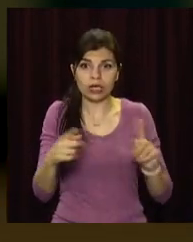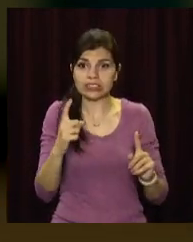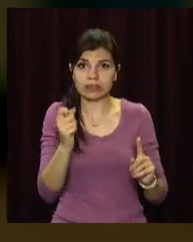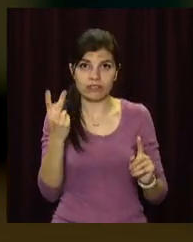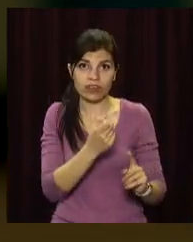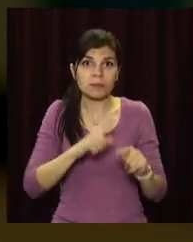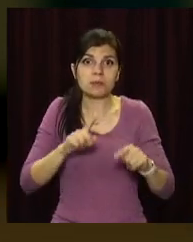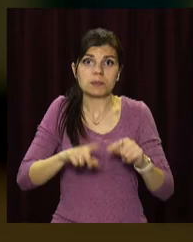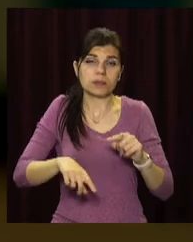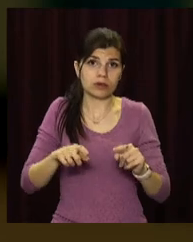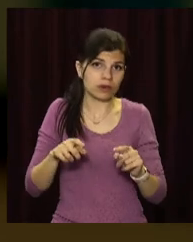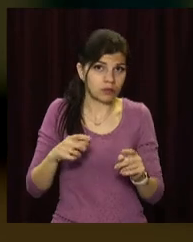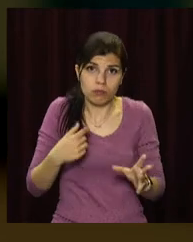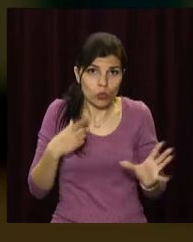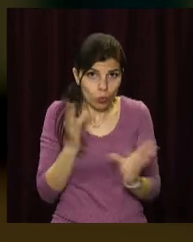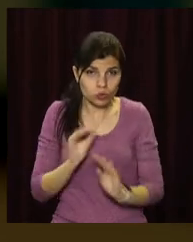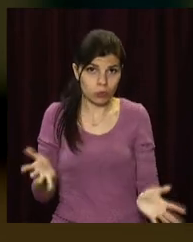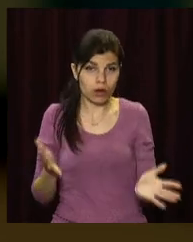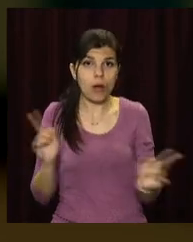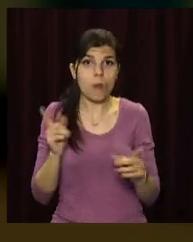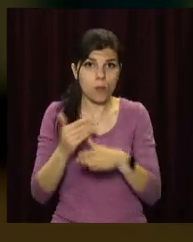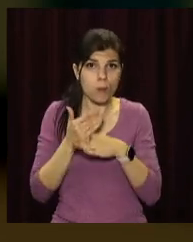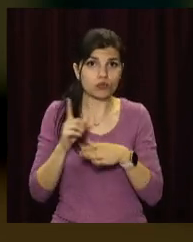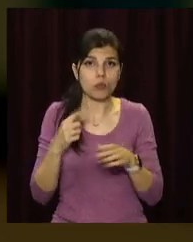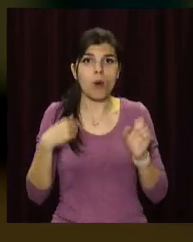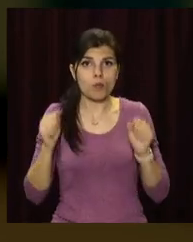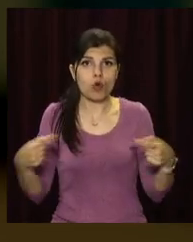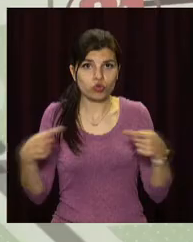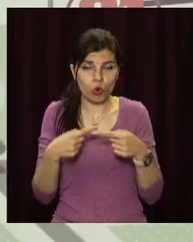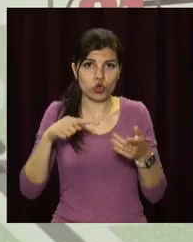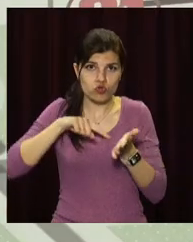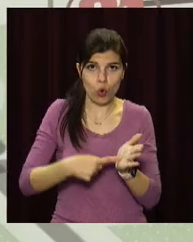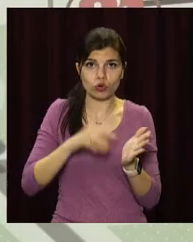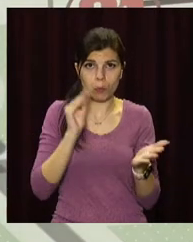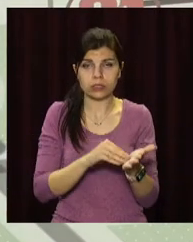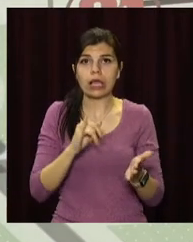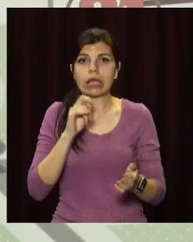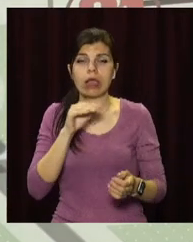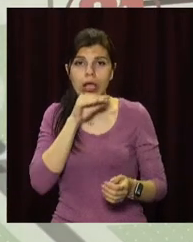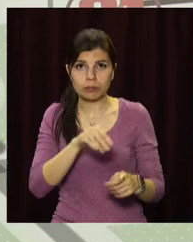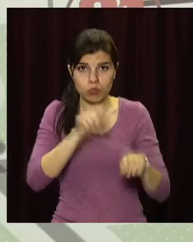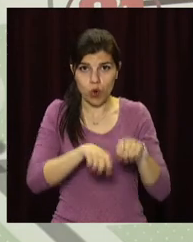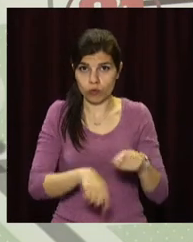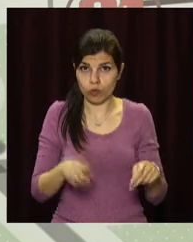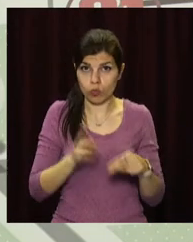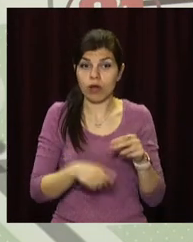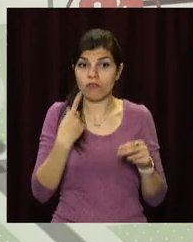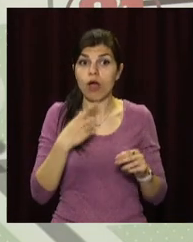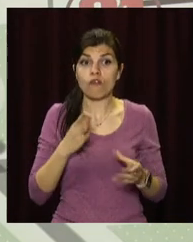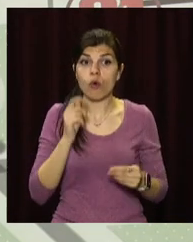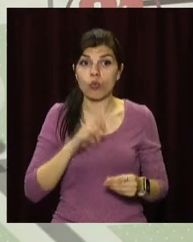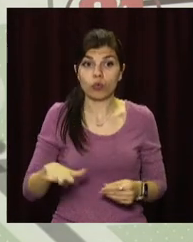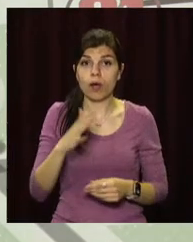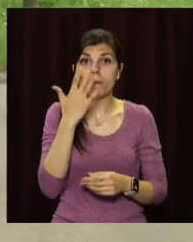допомогли нам поставити ці точки над і завершити експертизу. Наразі в Україні п'ять стаціонарних відділень судово